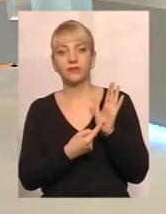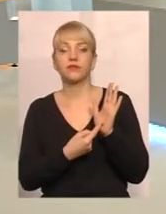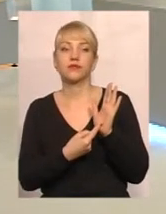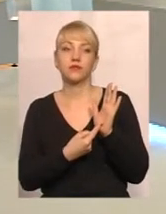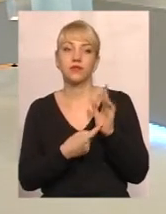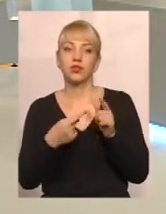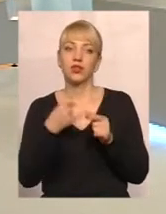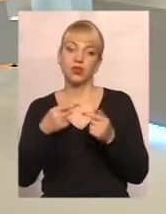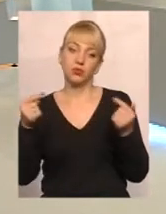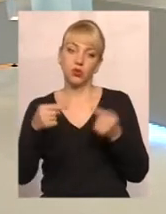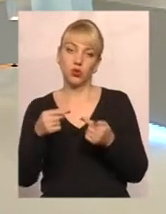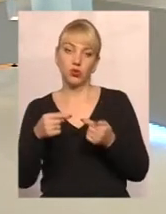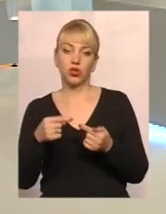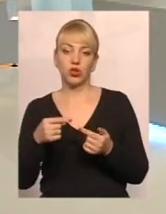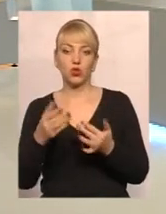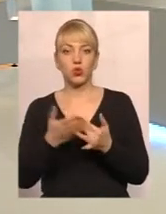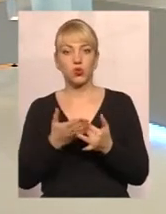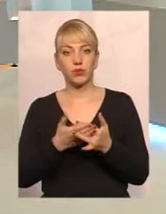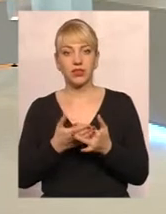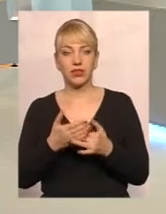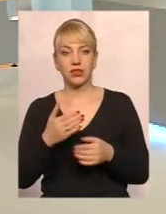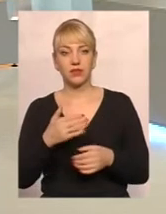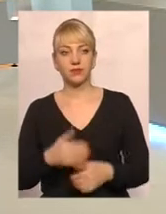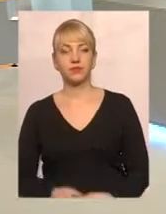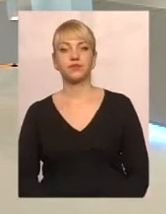чи підлягає субсидії, чи ні, родина наша?